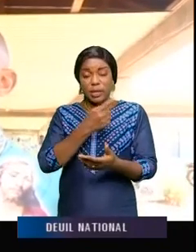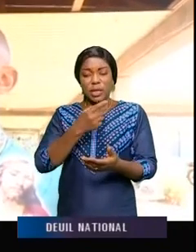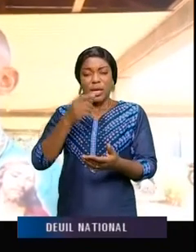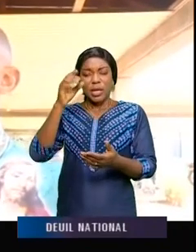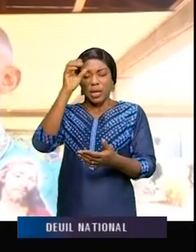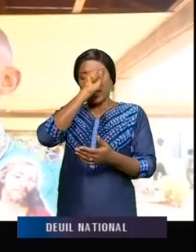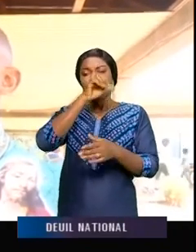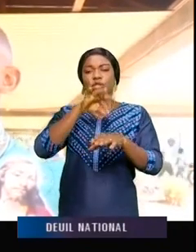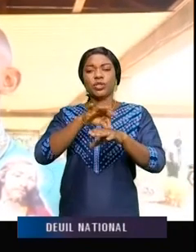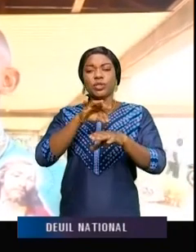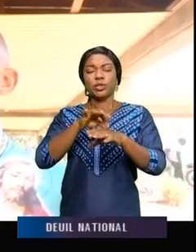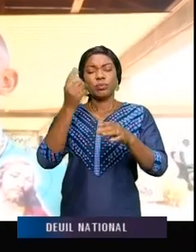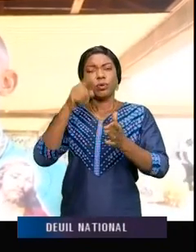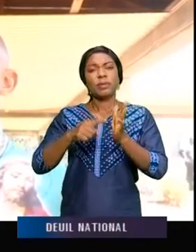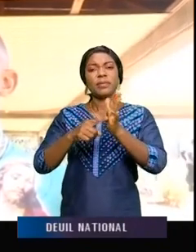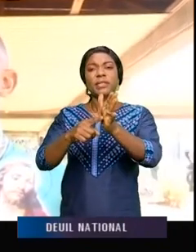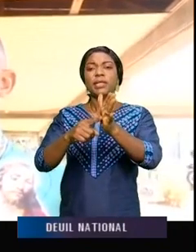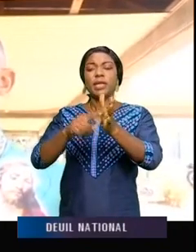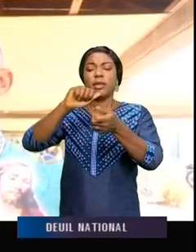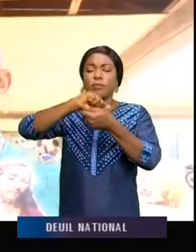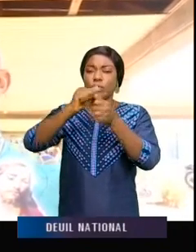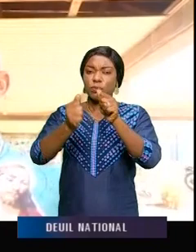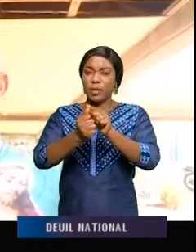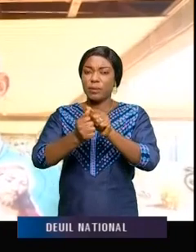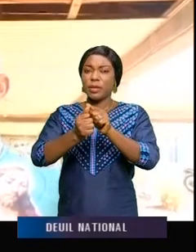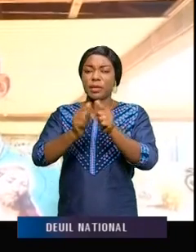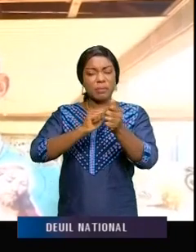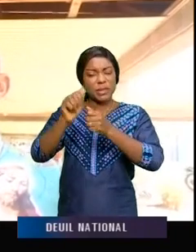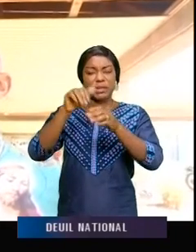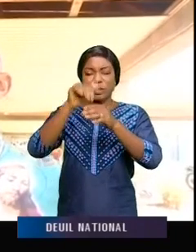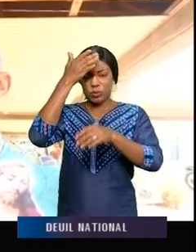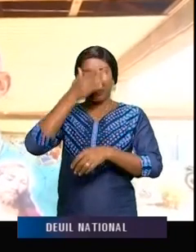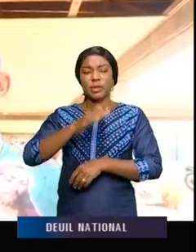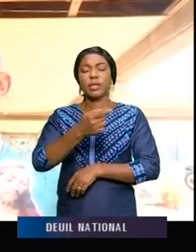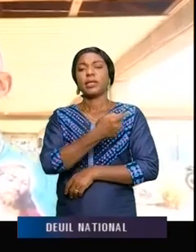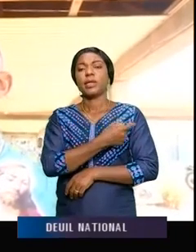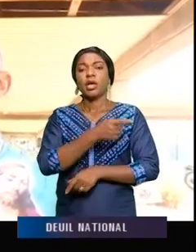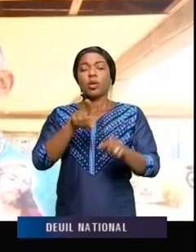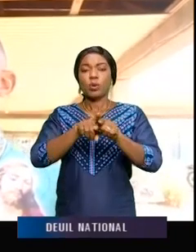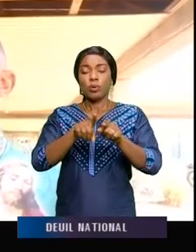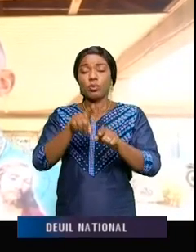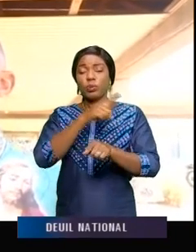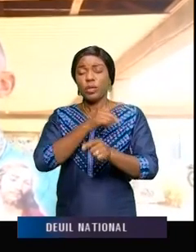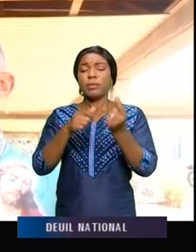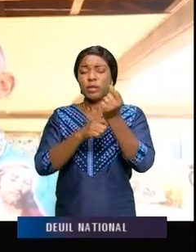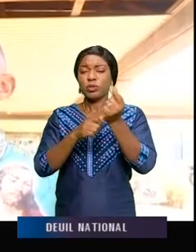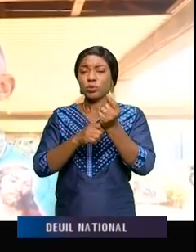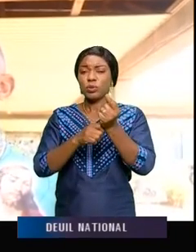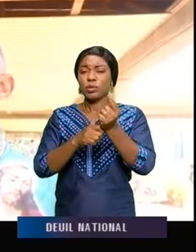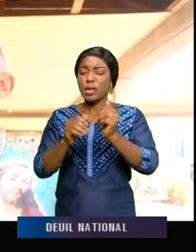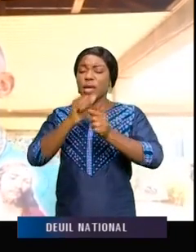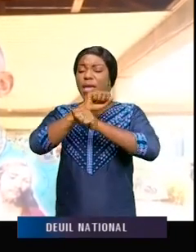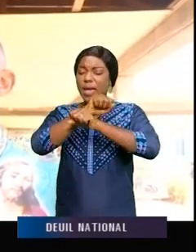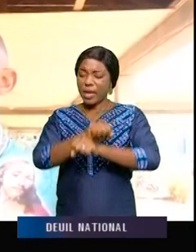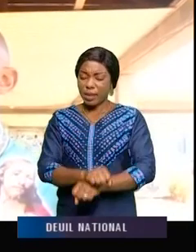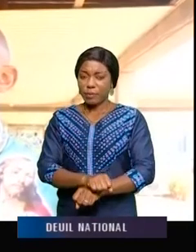ce que nous avons comme difficulté pour le fonctionnement de cette formation sanitaire. Et nous pensons que comme c'est un homme qui est très haut placé, on va faire en sorte